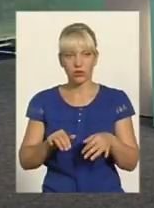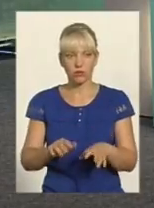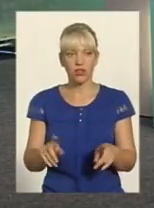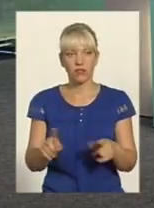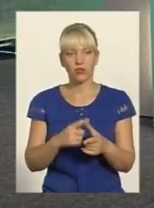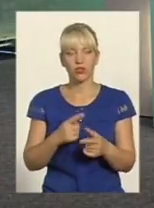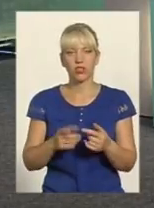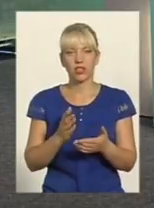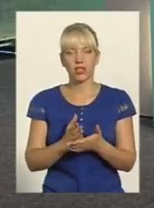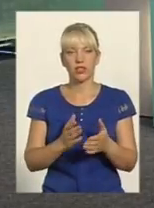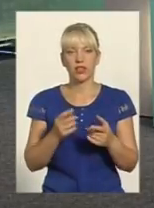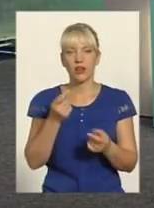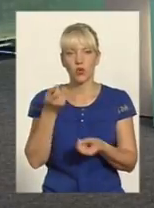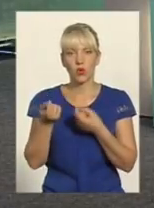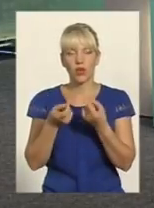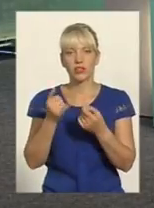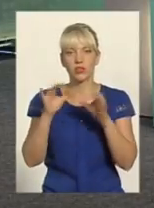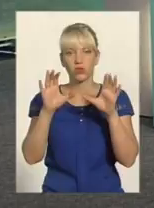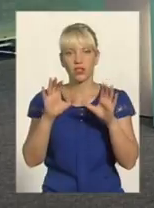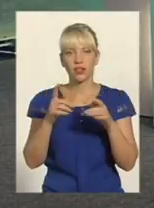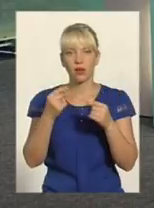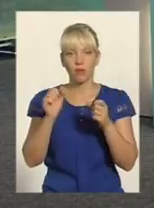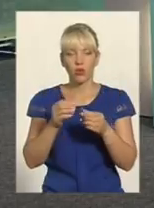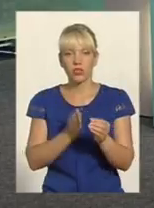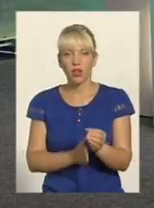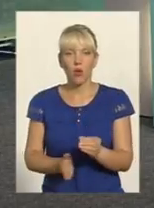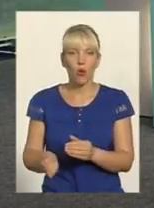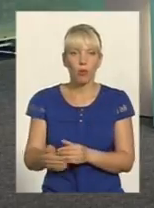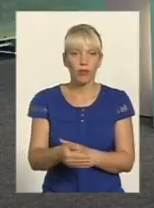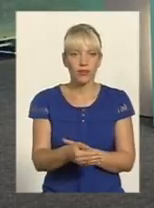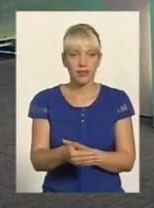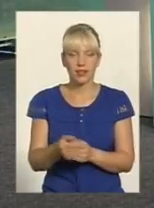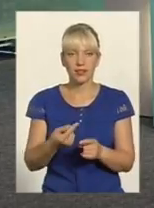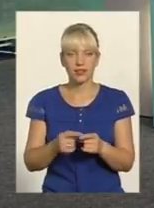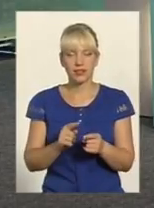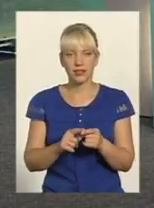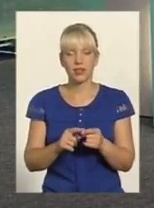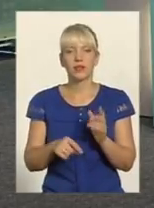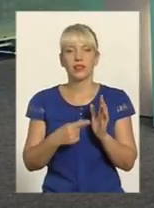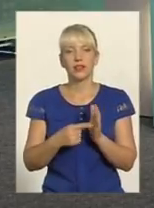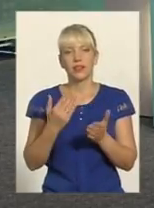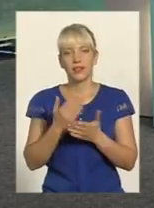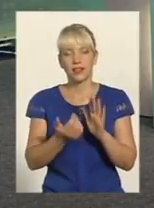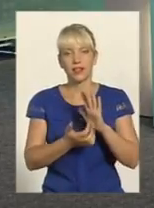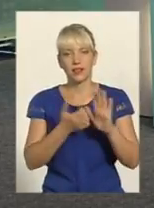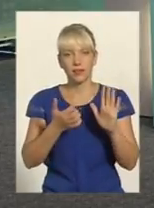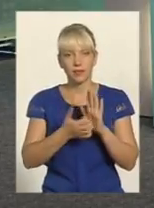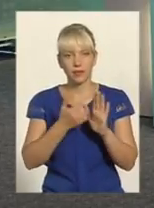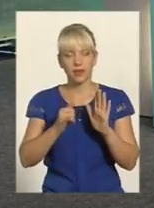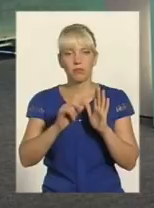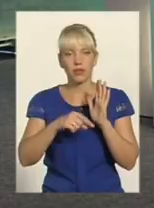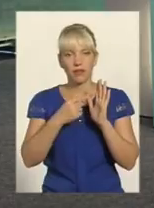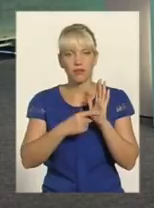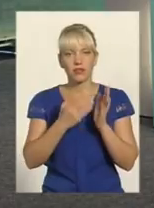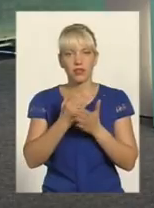нюанси в законодавстві, де можна обійти ці всі всі питання? Є певні питання в законодавстві Це раз І зрозуміло, кримінальне